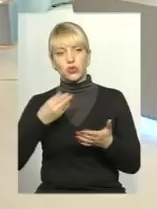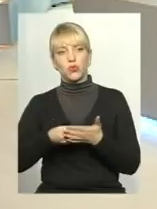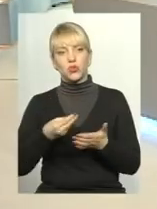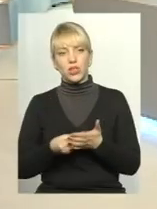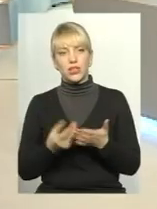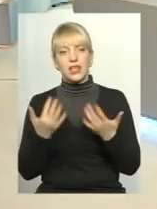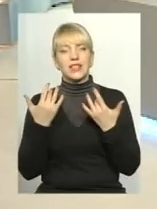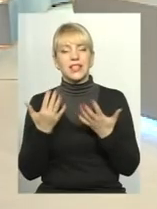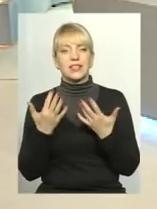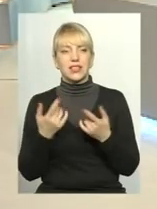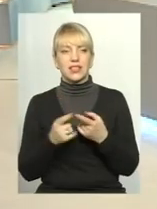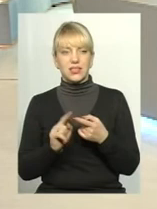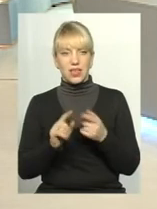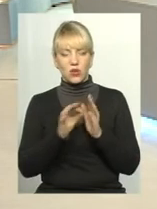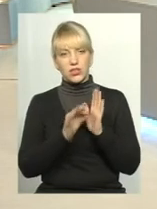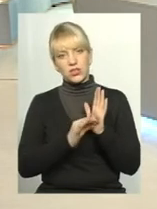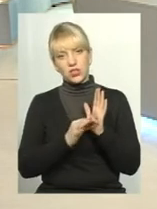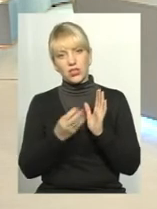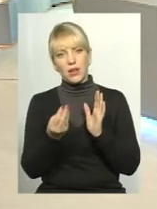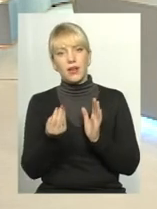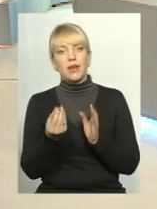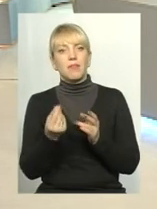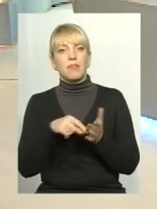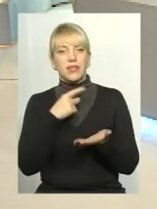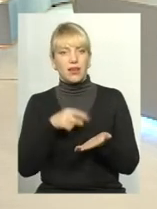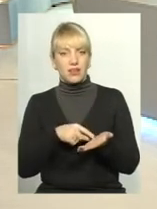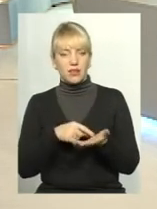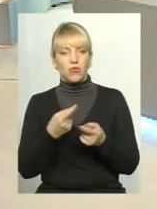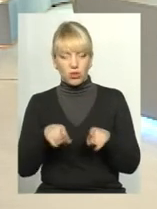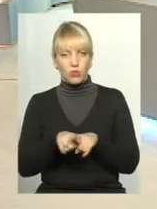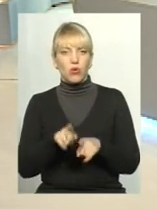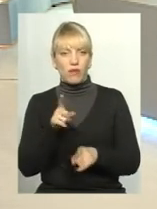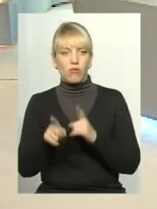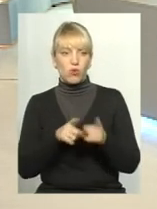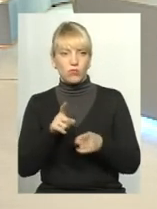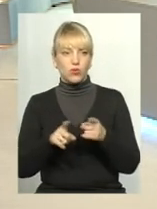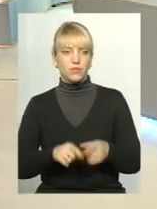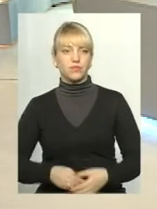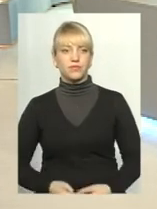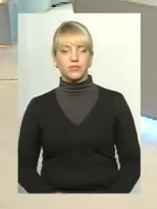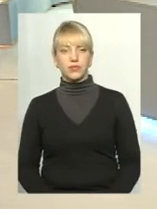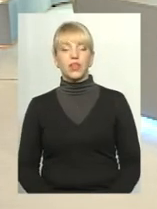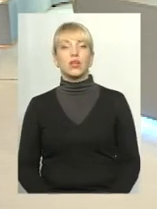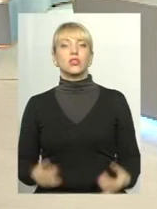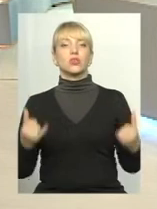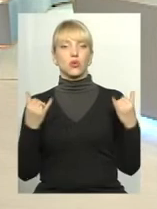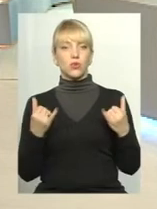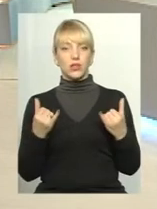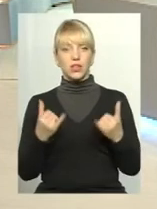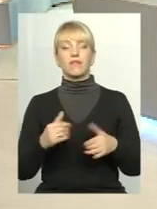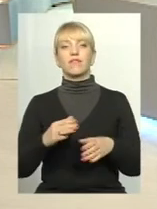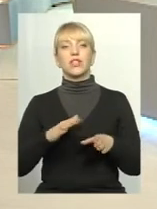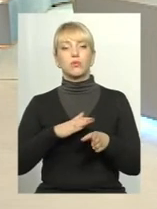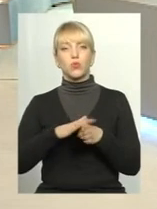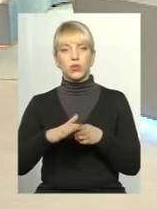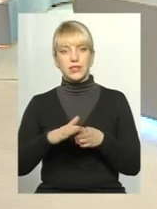Наскільки це так оціночне питання, таку от реформу медицини? Сьогодні відбулась